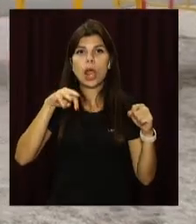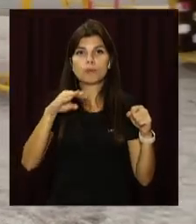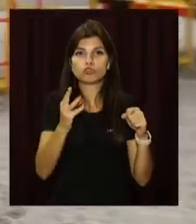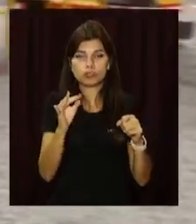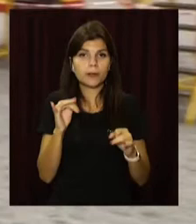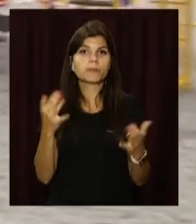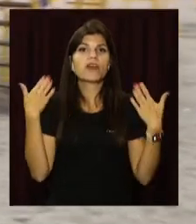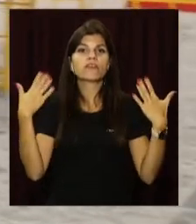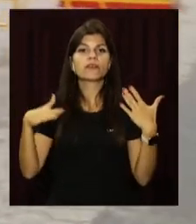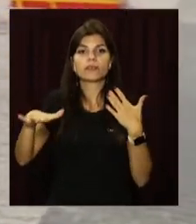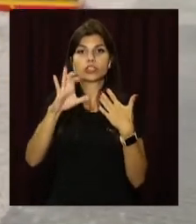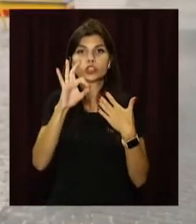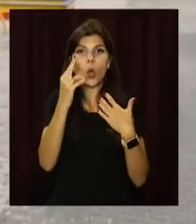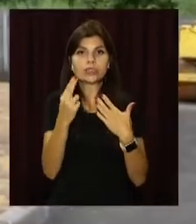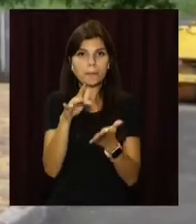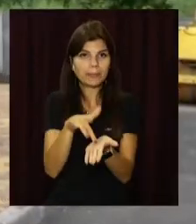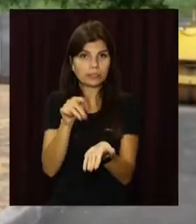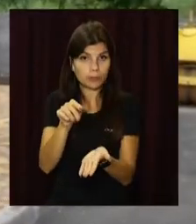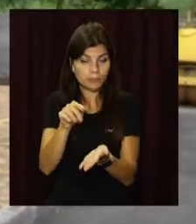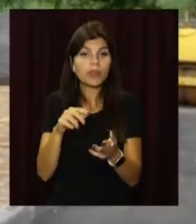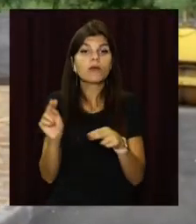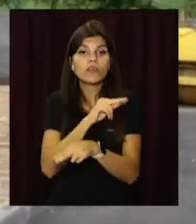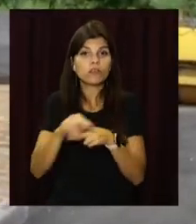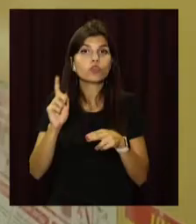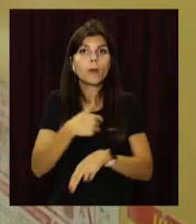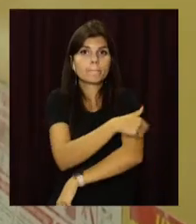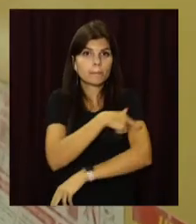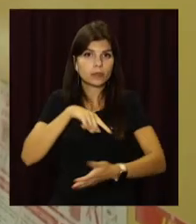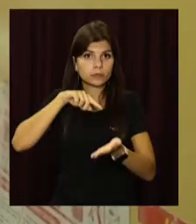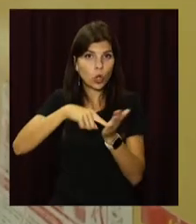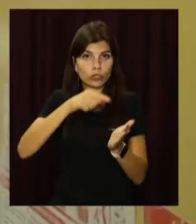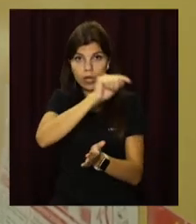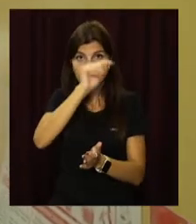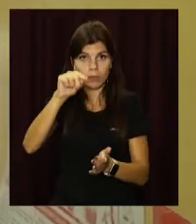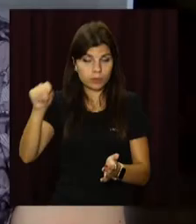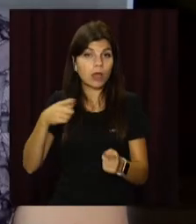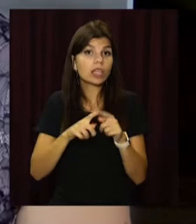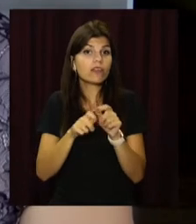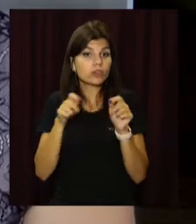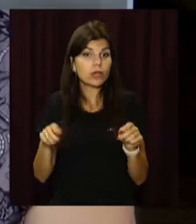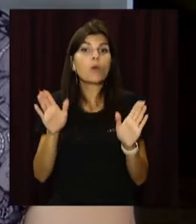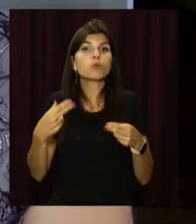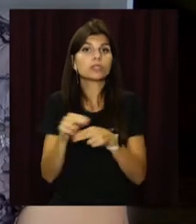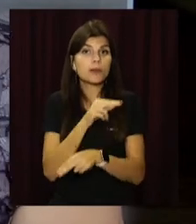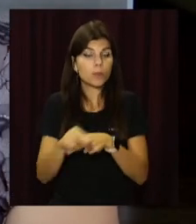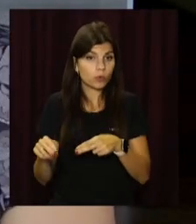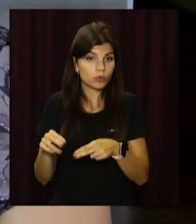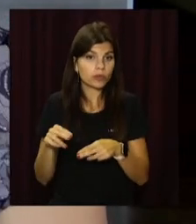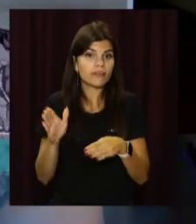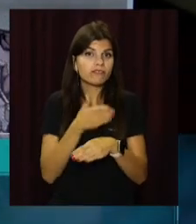зону відпочинку на соцмісті. Відремонтували до свята і медзаклади. Це відкриття після ремонту